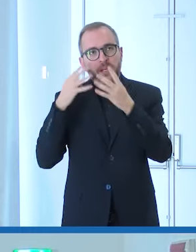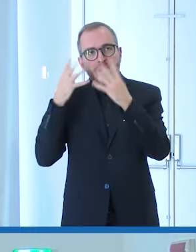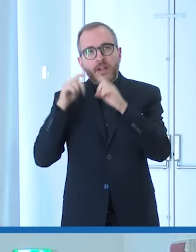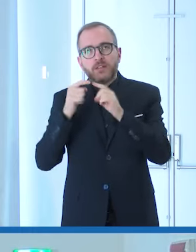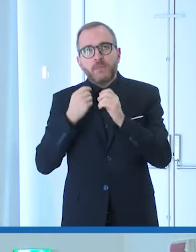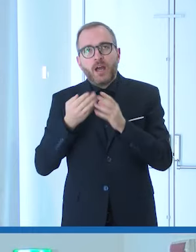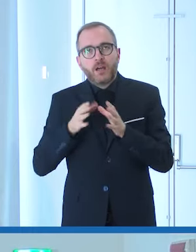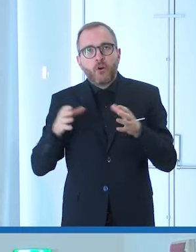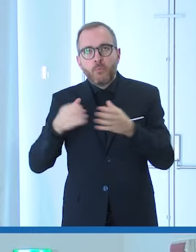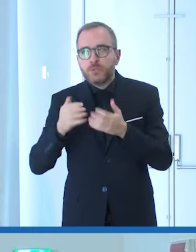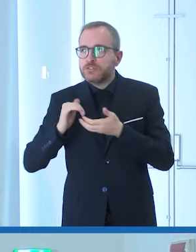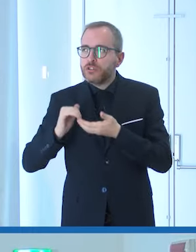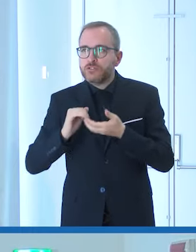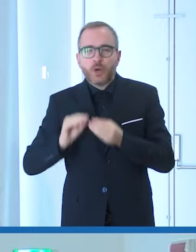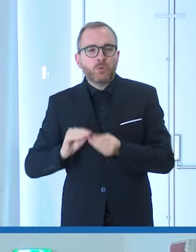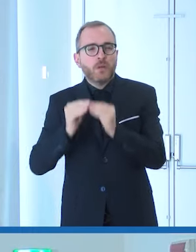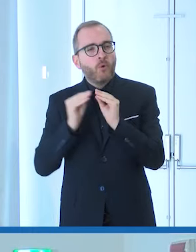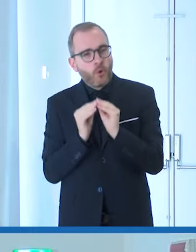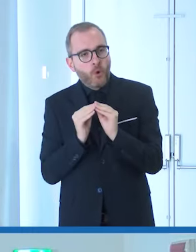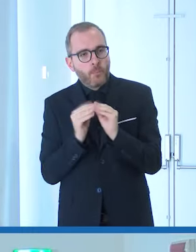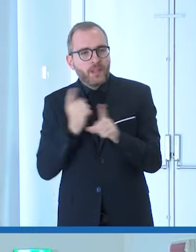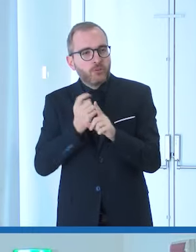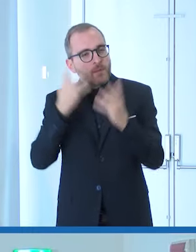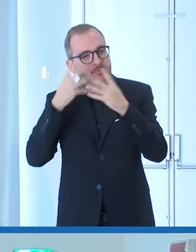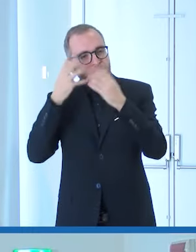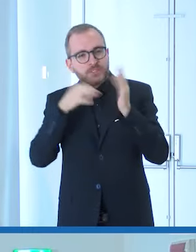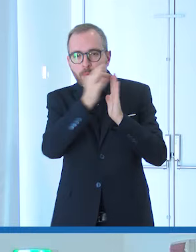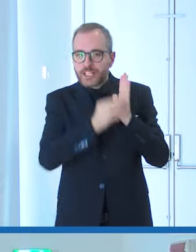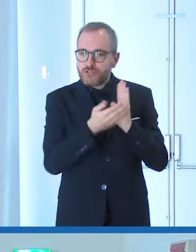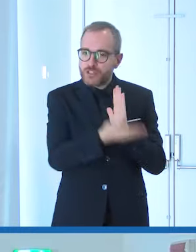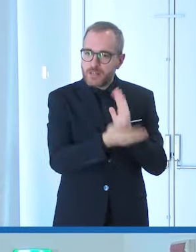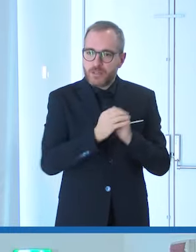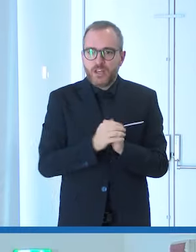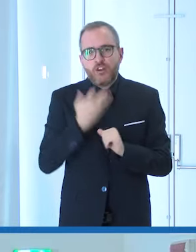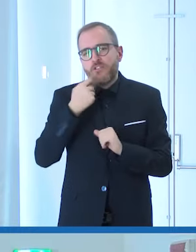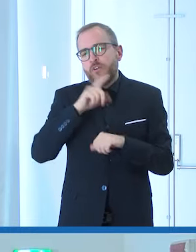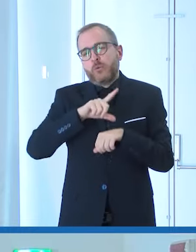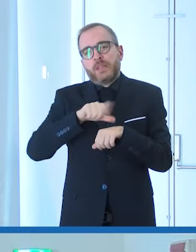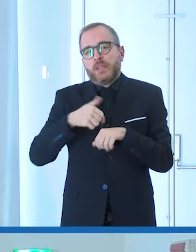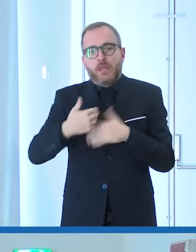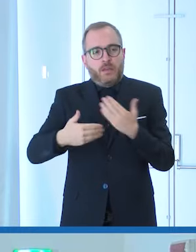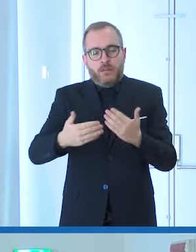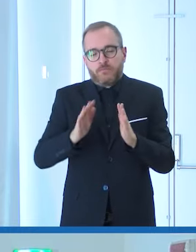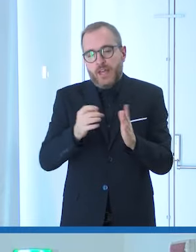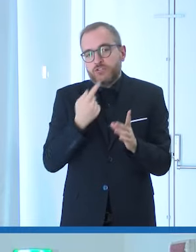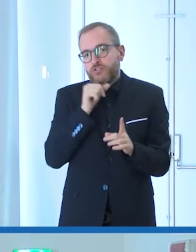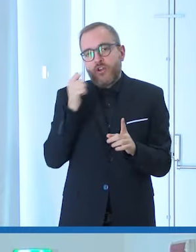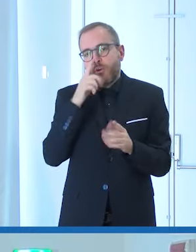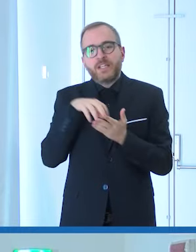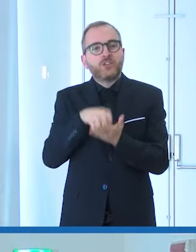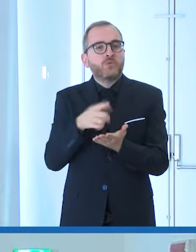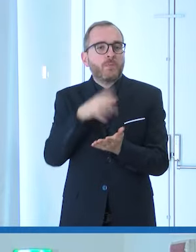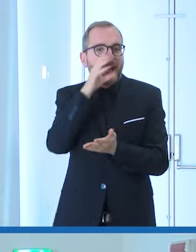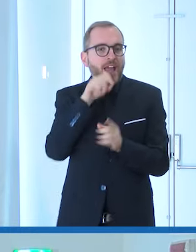società quindi non voglio farvi perdere tanto tempo questa era solo un'introduzione per dirvi perché